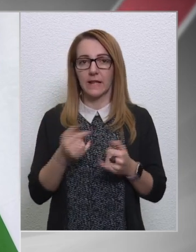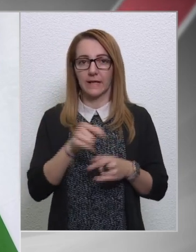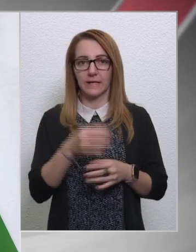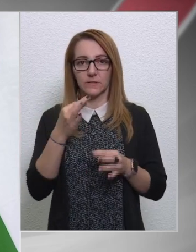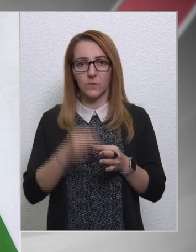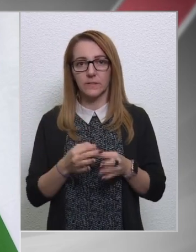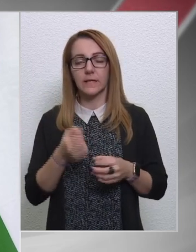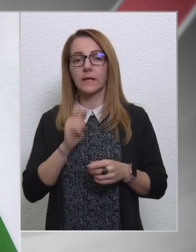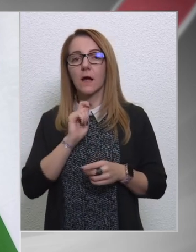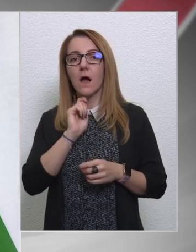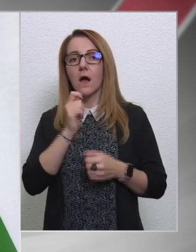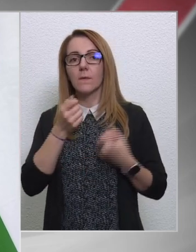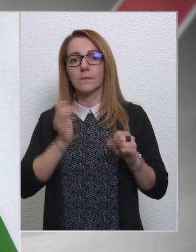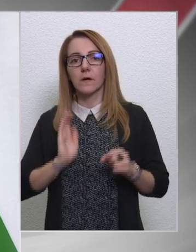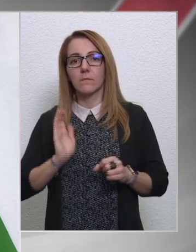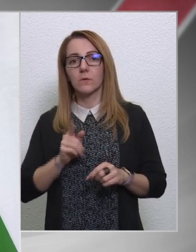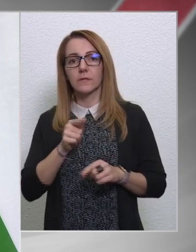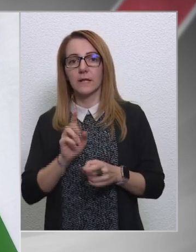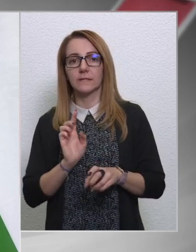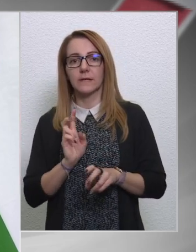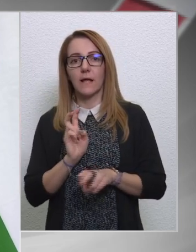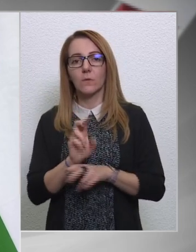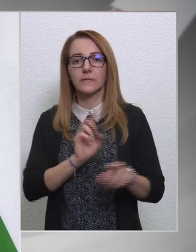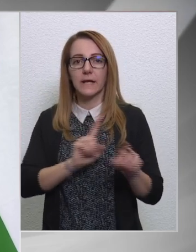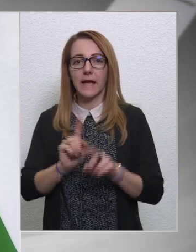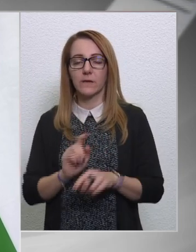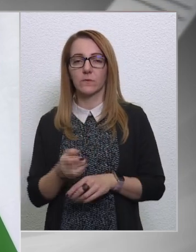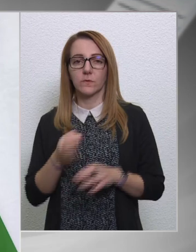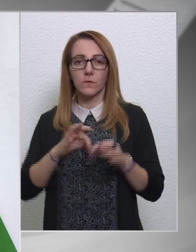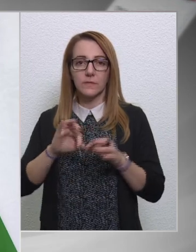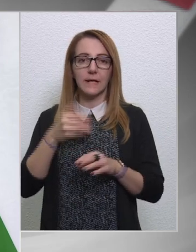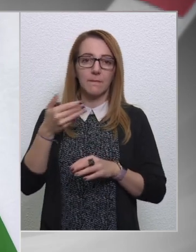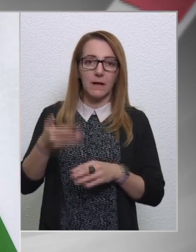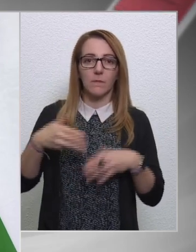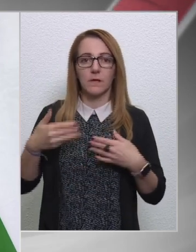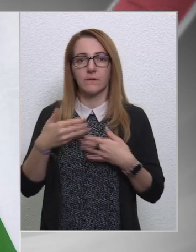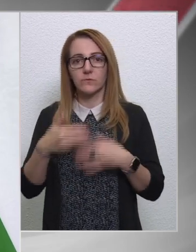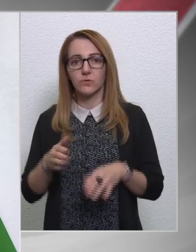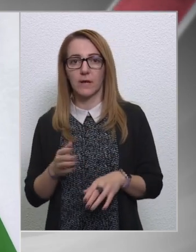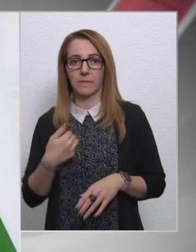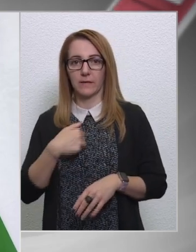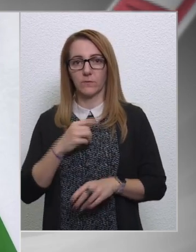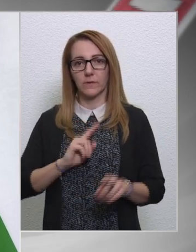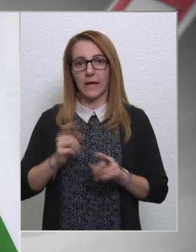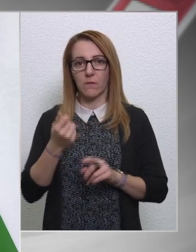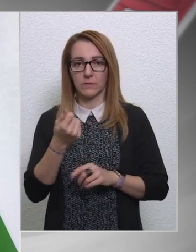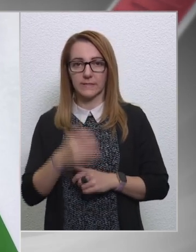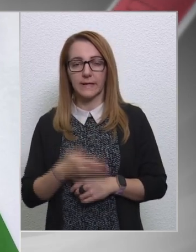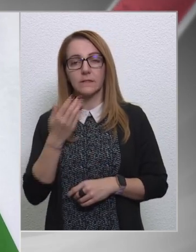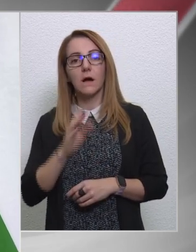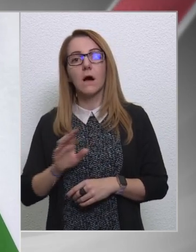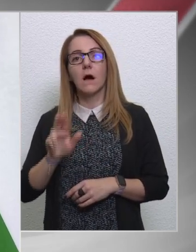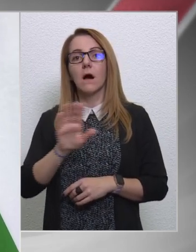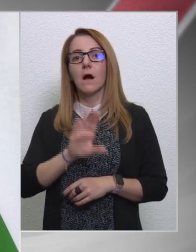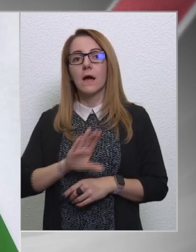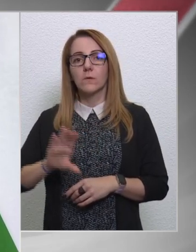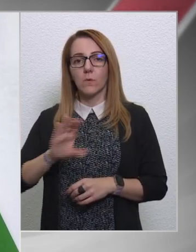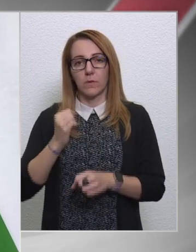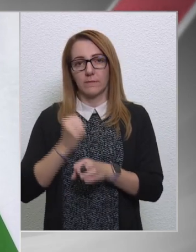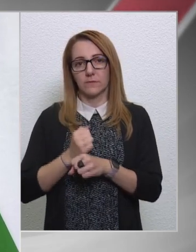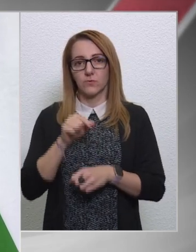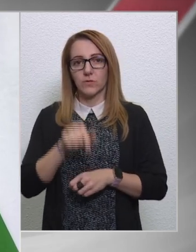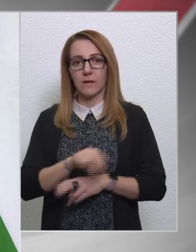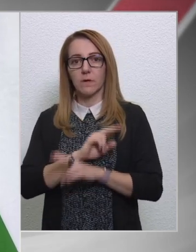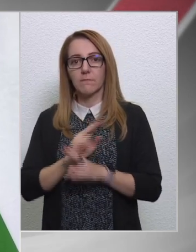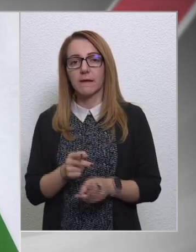ennyivel járult hozzá, ahhoz, hogy az ország megkaphassa, vagy éppen ne kaphassa meg a nekünk járó pénzeket. Ha az Európai Bizottságban